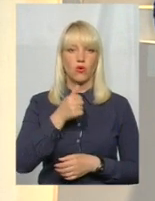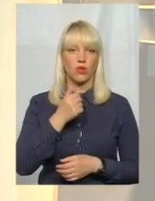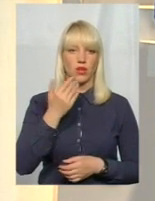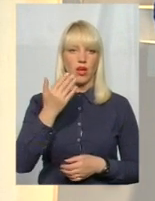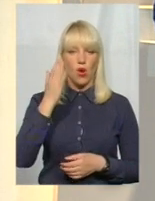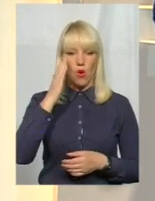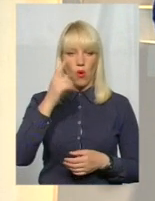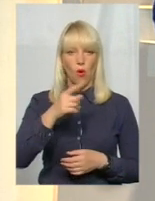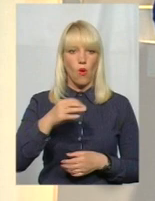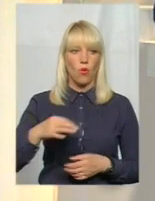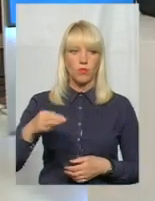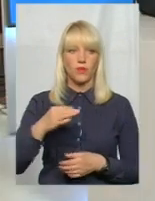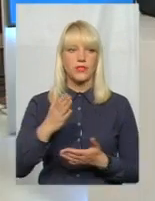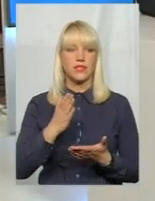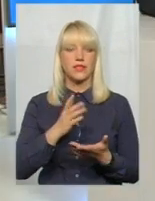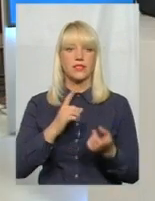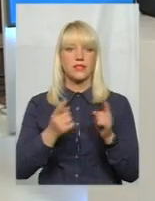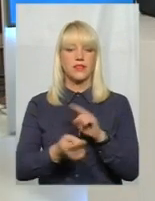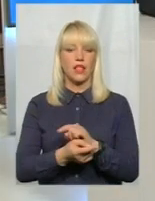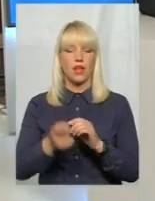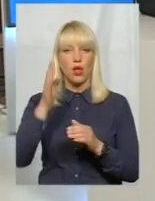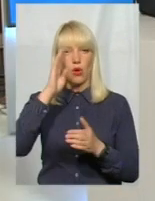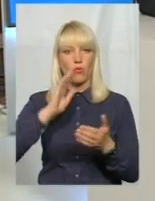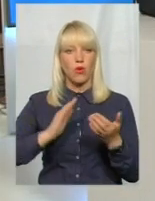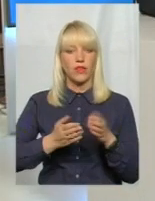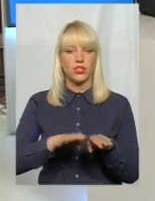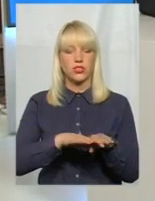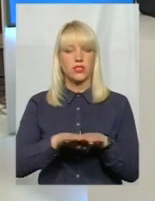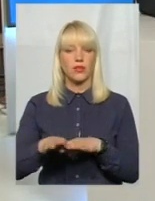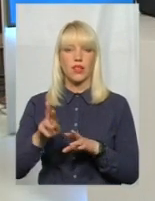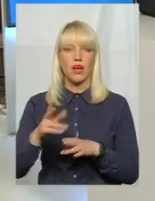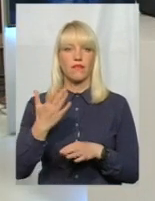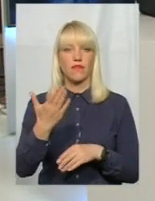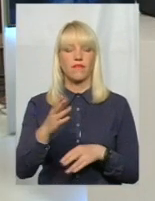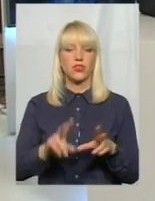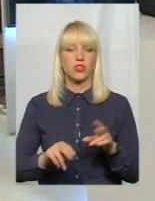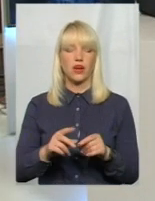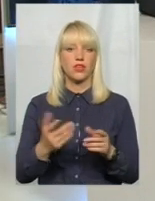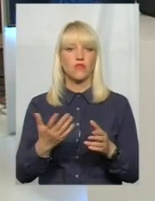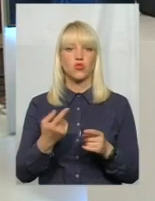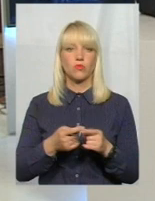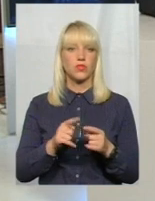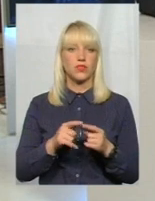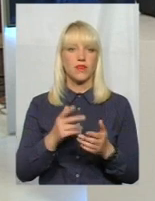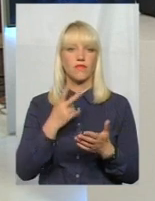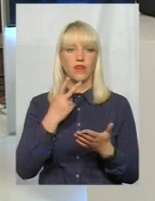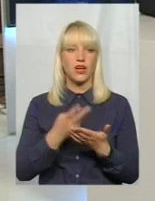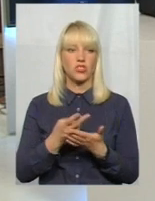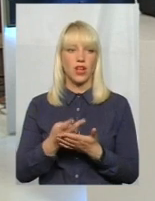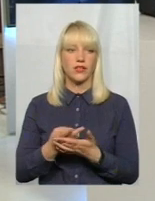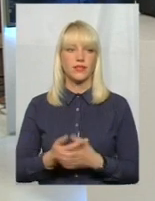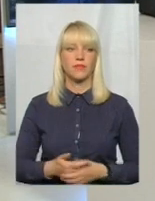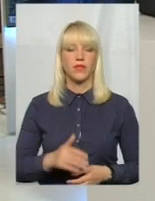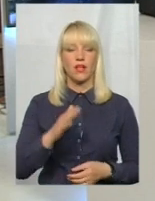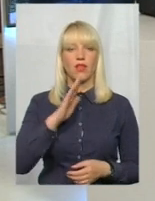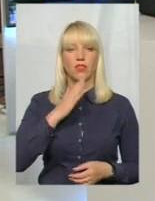політично стабільною. Як ви вважаєте, це так чи ні? І у чому ця стабільність тоді виражається? На мою думку,